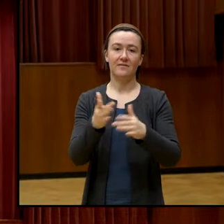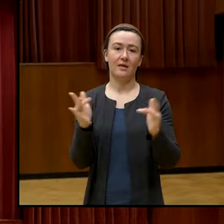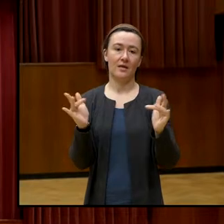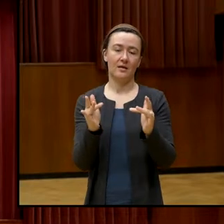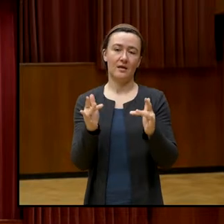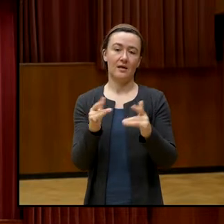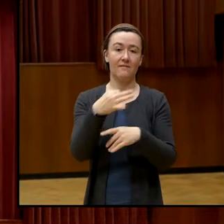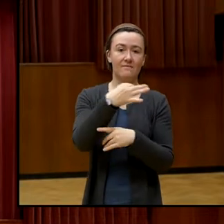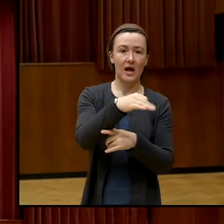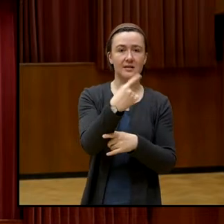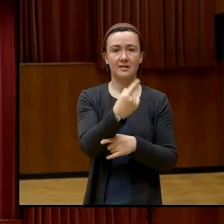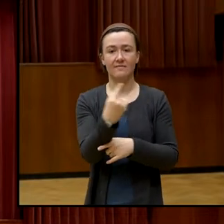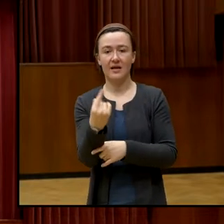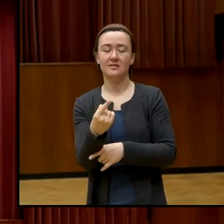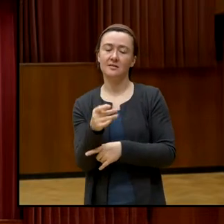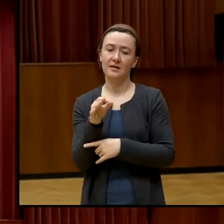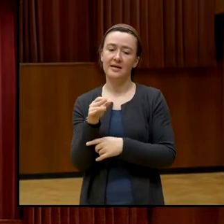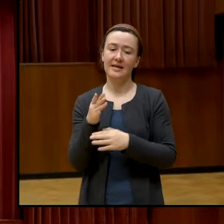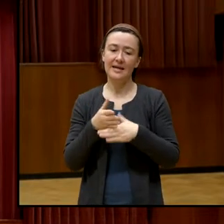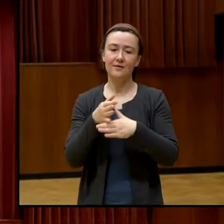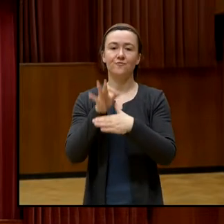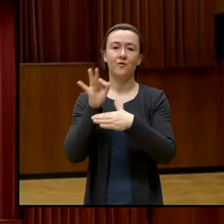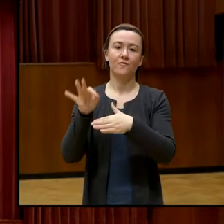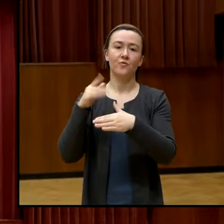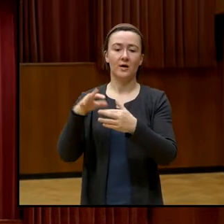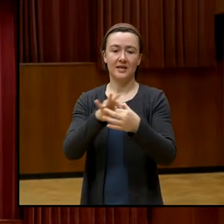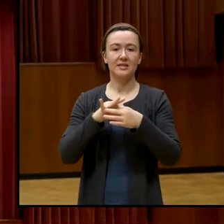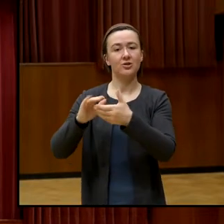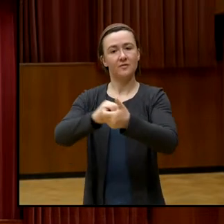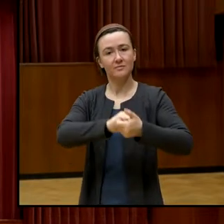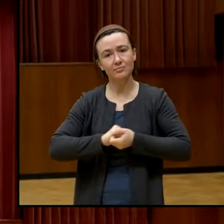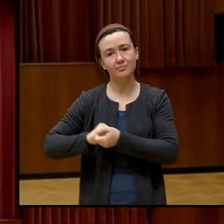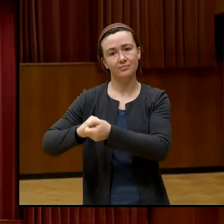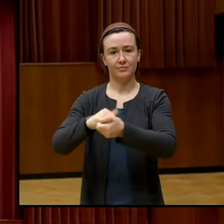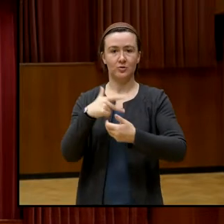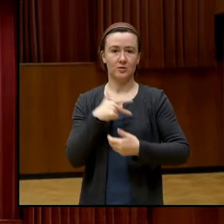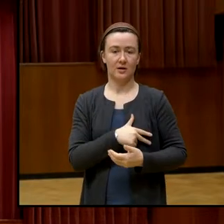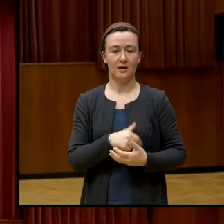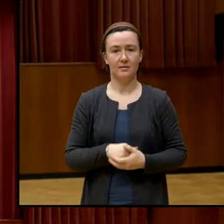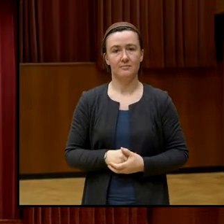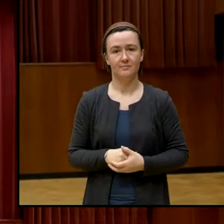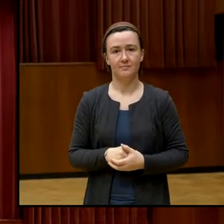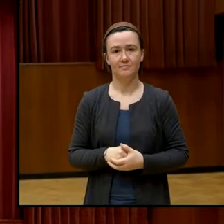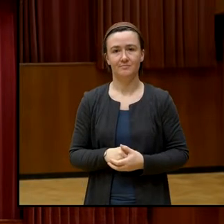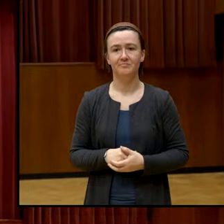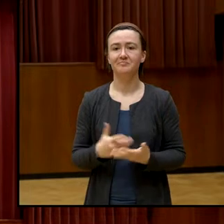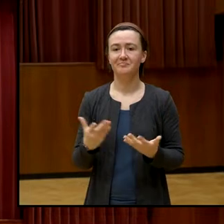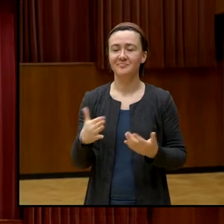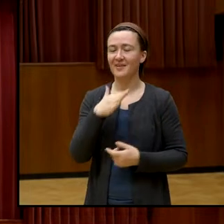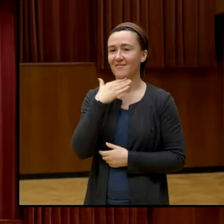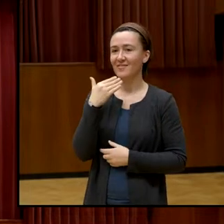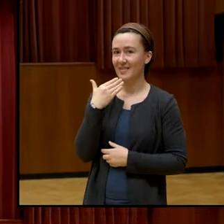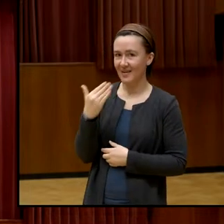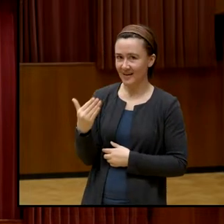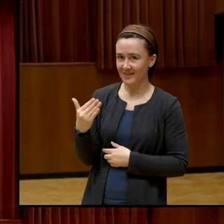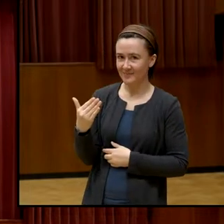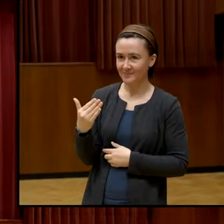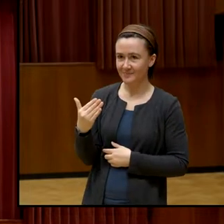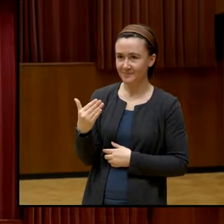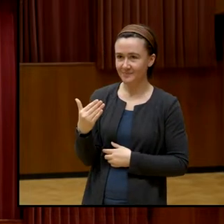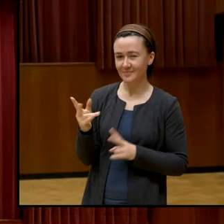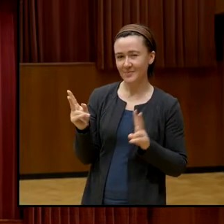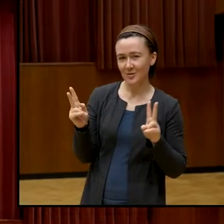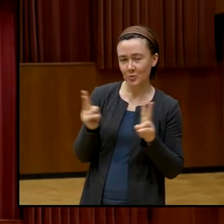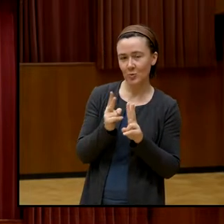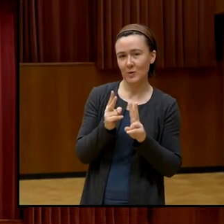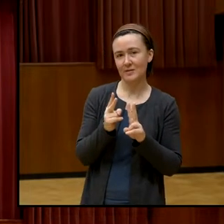sozialen Zusammenhalt in unserer Gesellschaft. Ja, vielen Dank. Ganz kurz, ich möchte jetzt